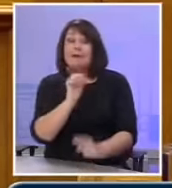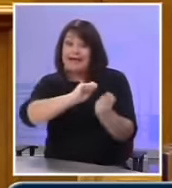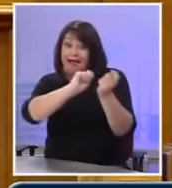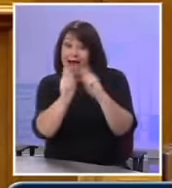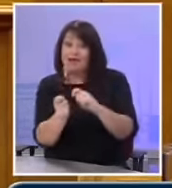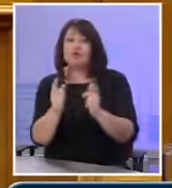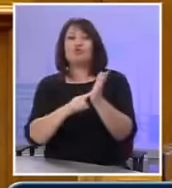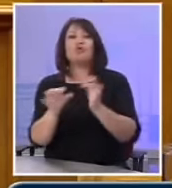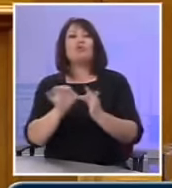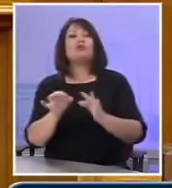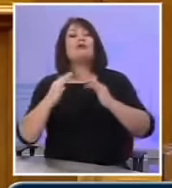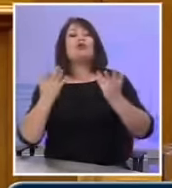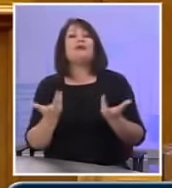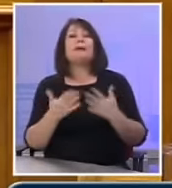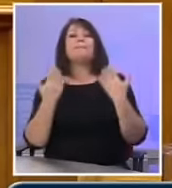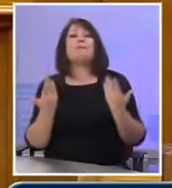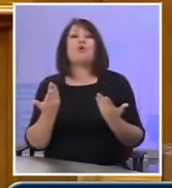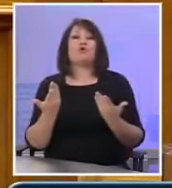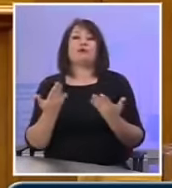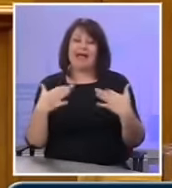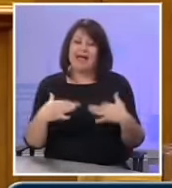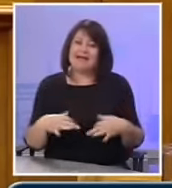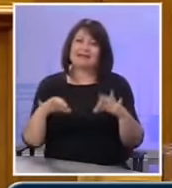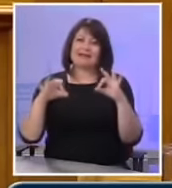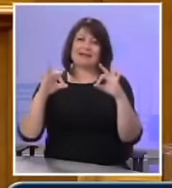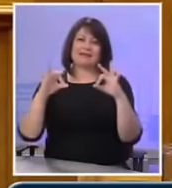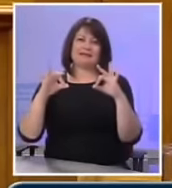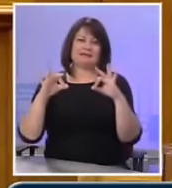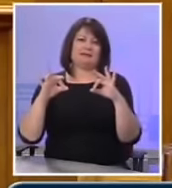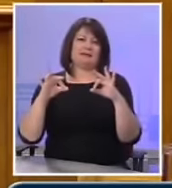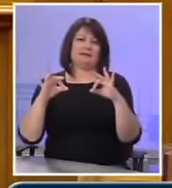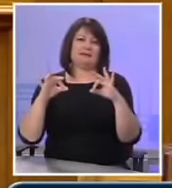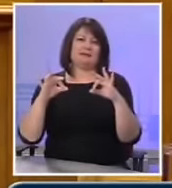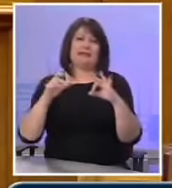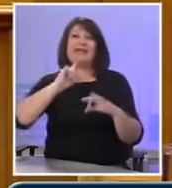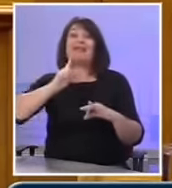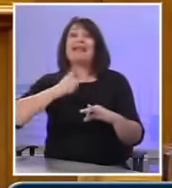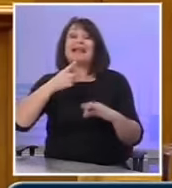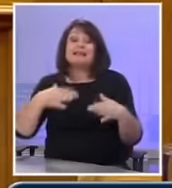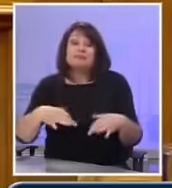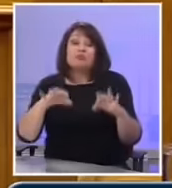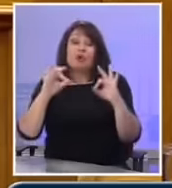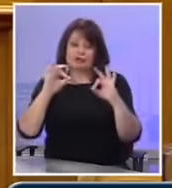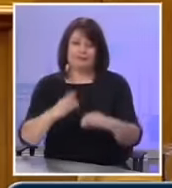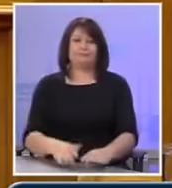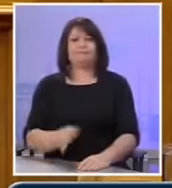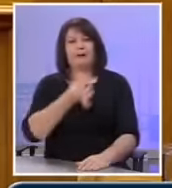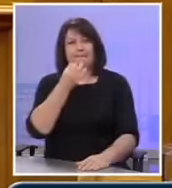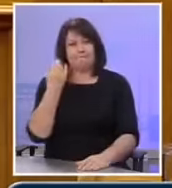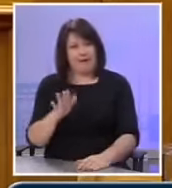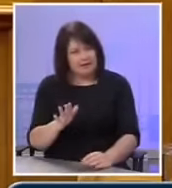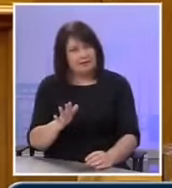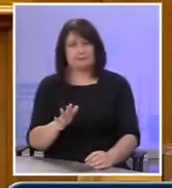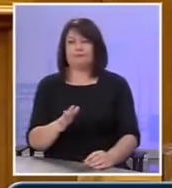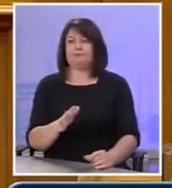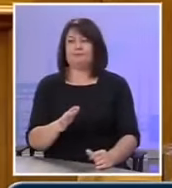νομοσχέδιο είναι πότε είναι η ημέρα που αρχίζουν αυτές οι διατάξεις. Είχα πει και κλείνοντας την